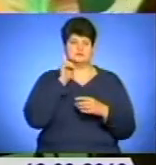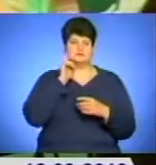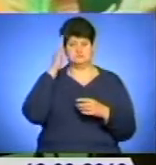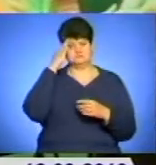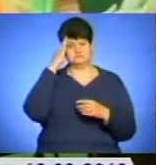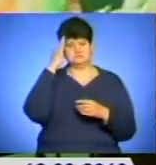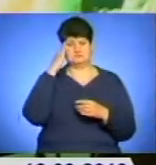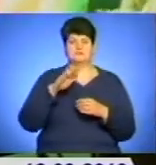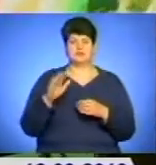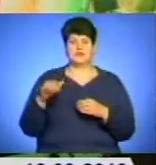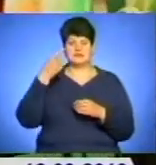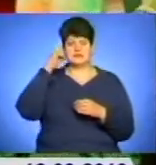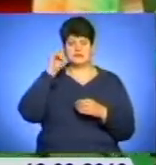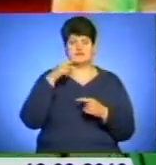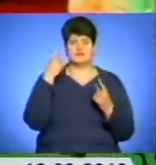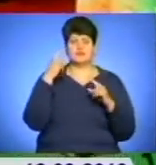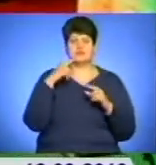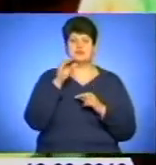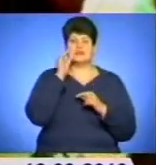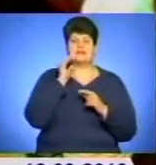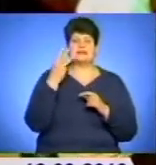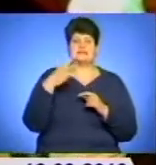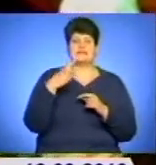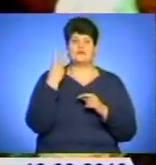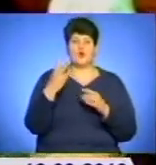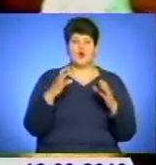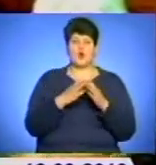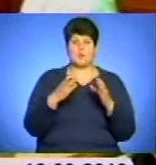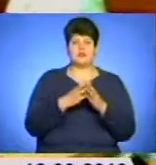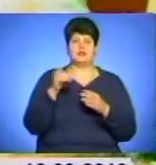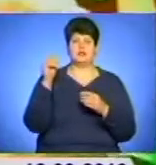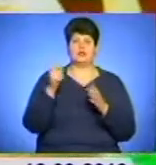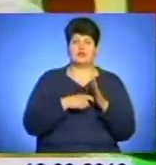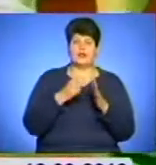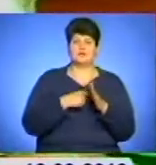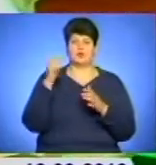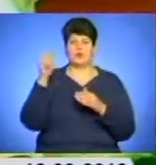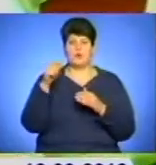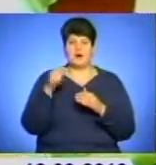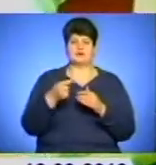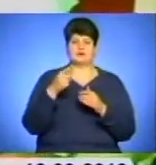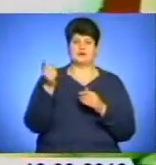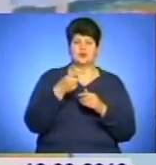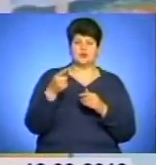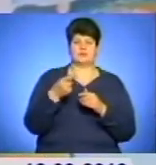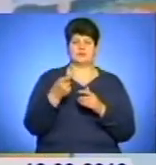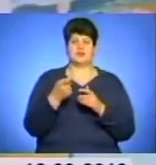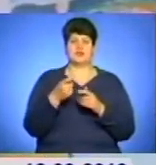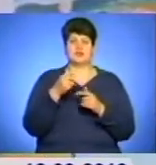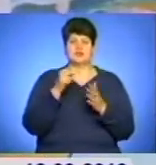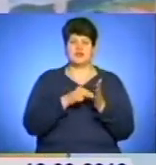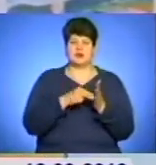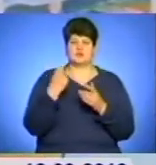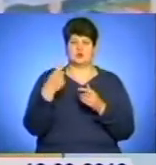знавців творчості Шевченка. Серед 32 команд школярів з Донецької, Луганської, Тернопільської та Черкаської областей. Спектр